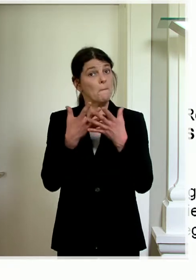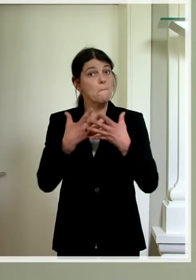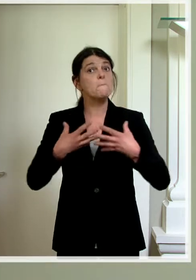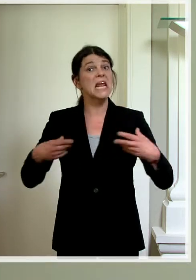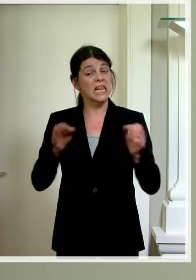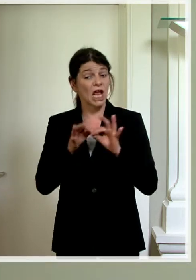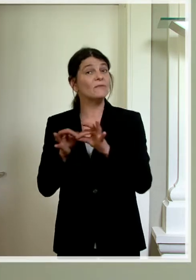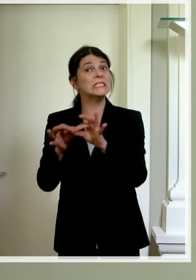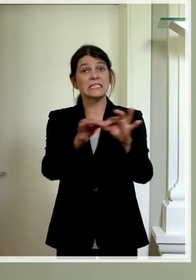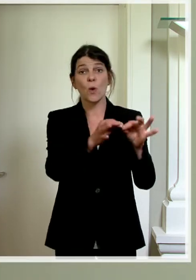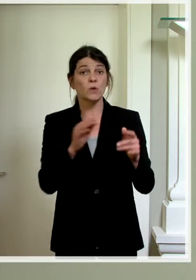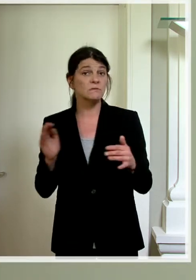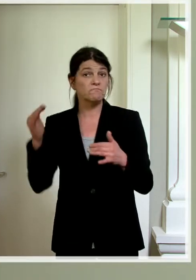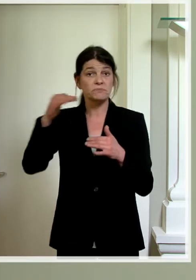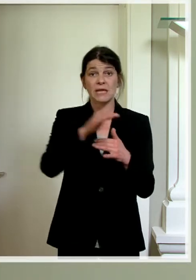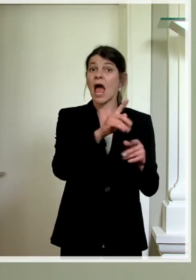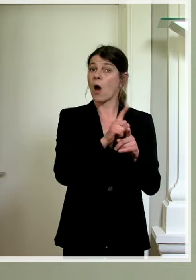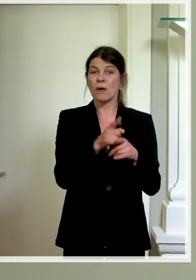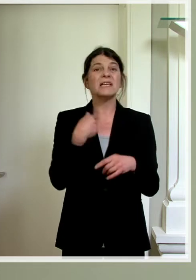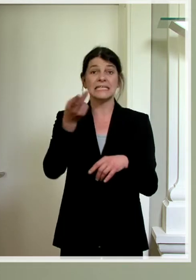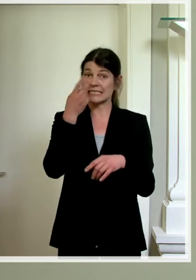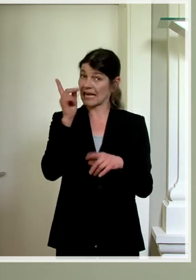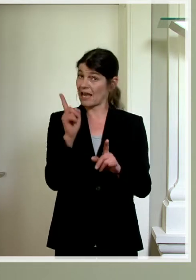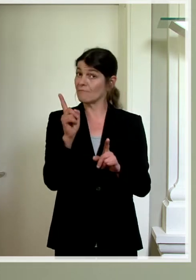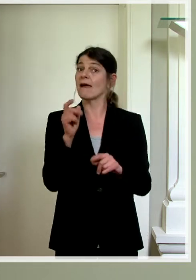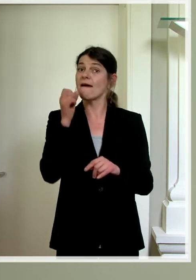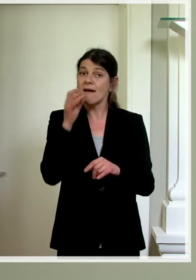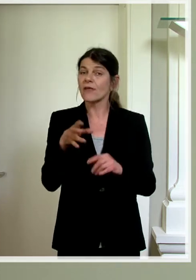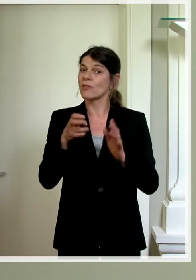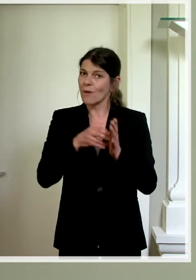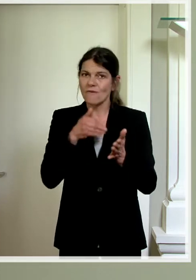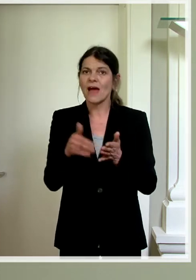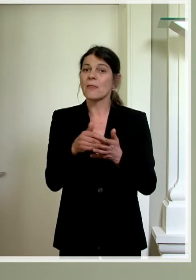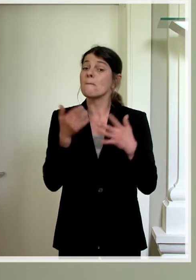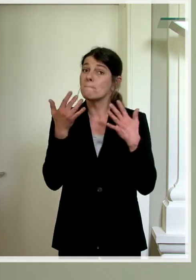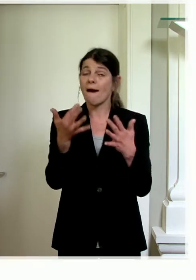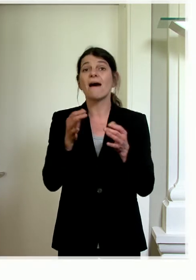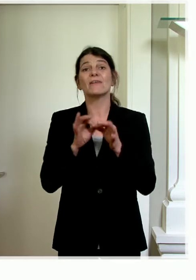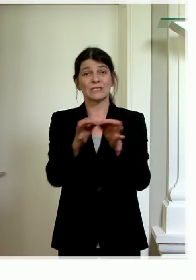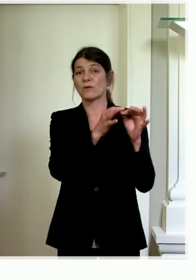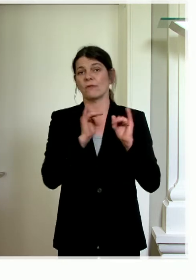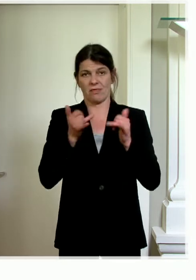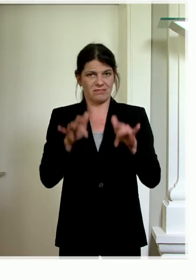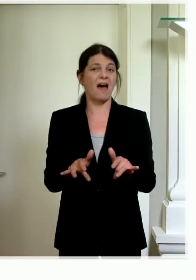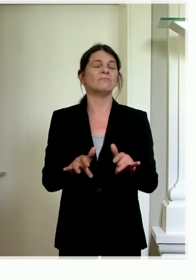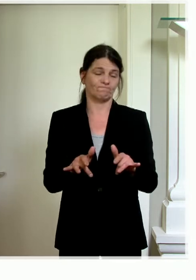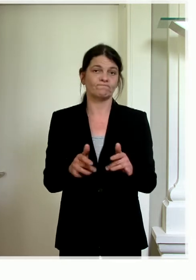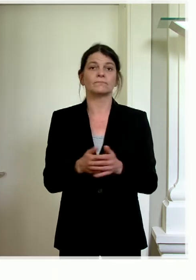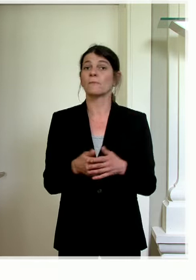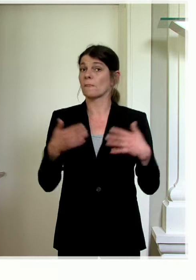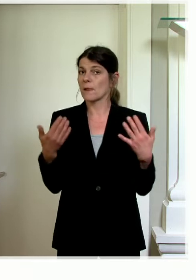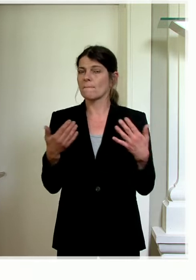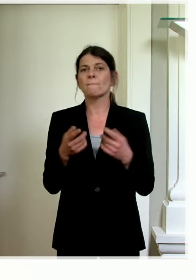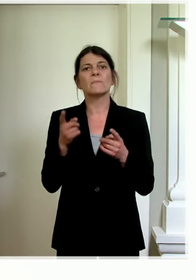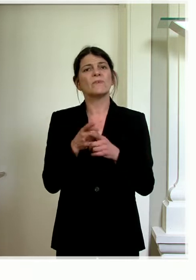Infektionsverlauf. Wir sehen aber, es gibt jeden Tag immer noch ein paar Infektionen, die nachgewiesen werden. Im